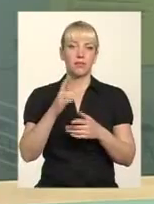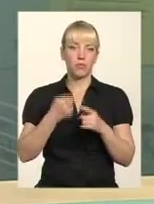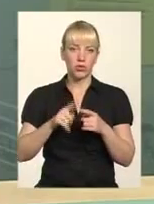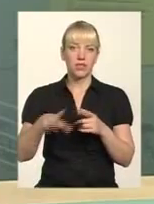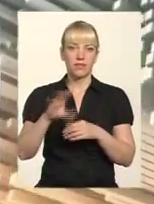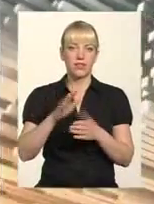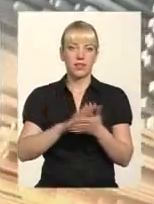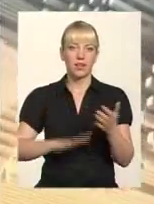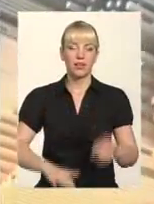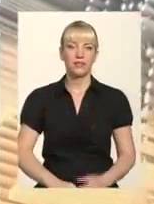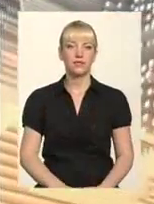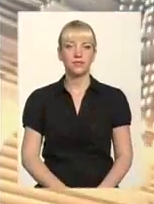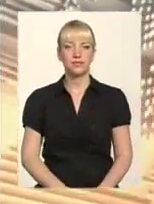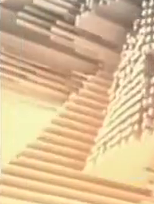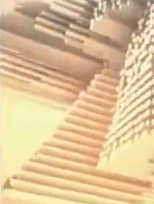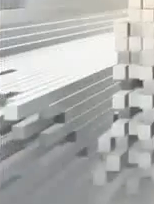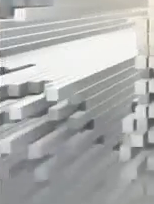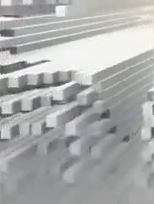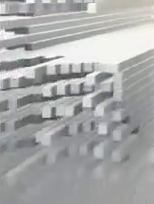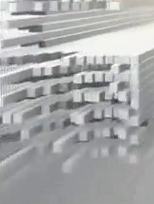сюжет. Музика